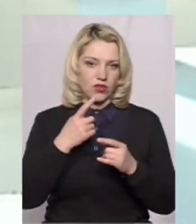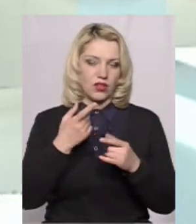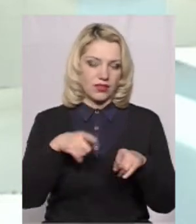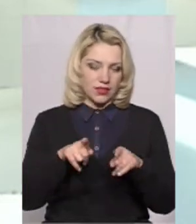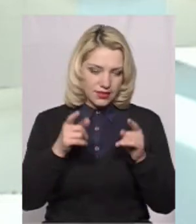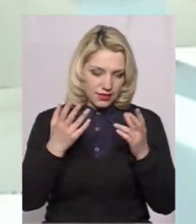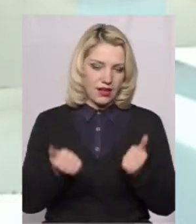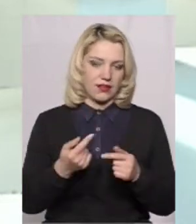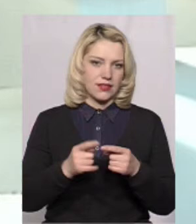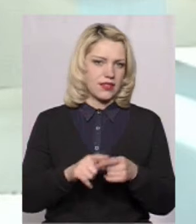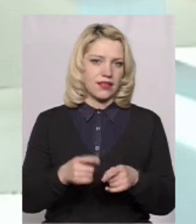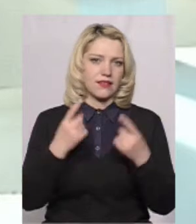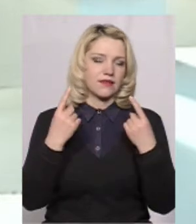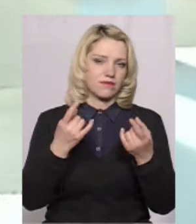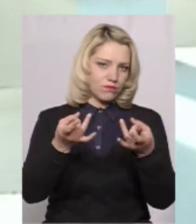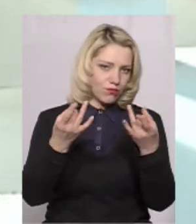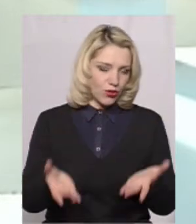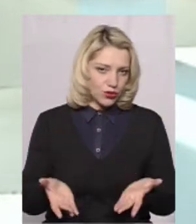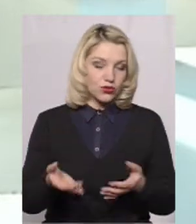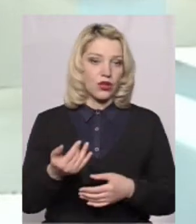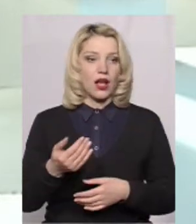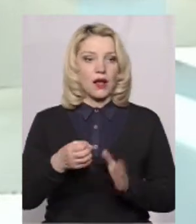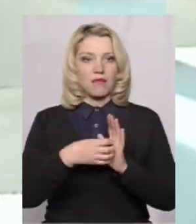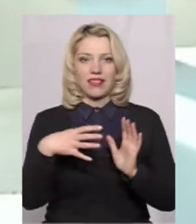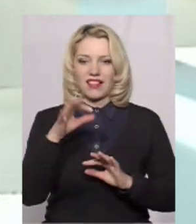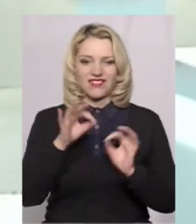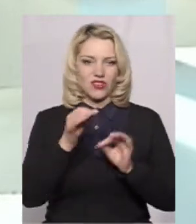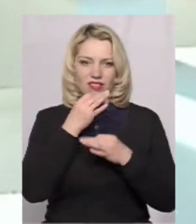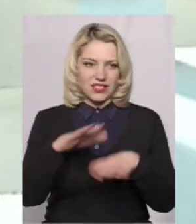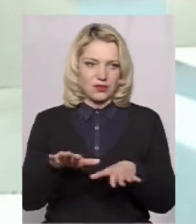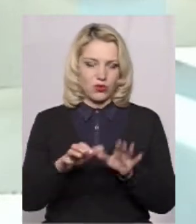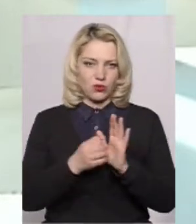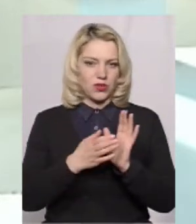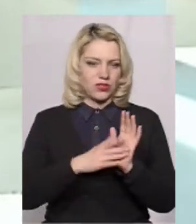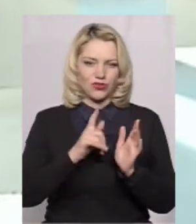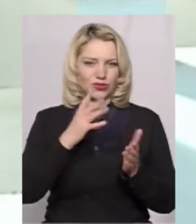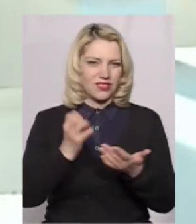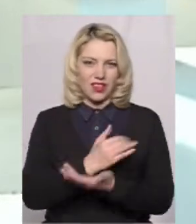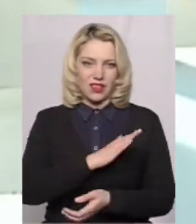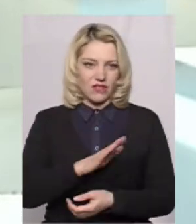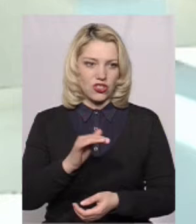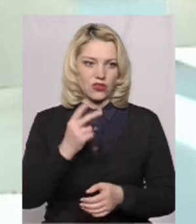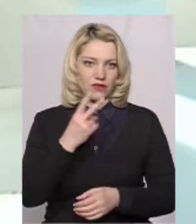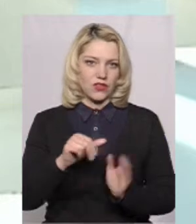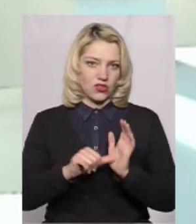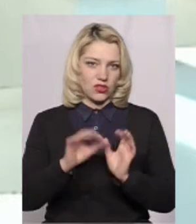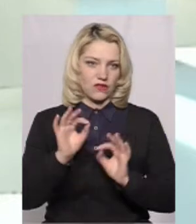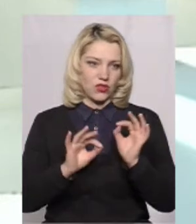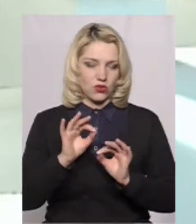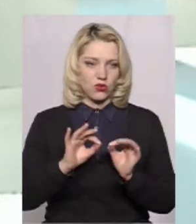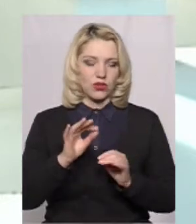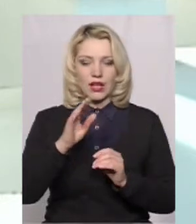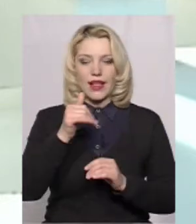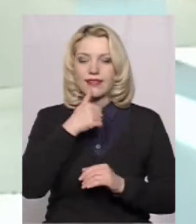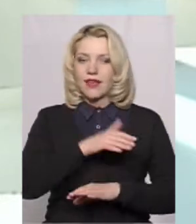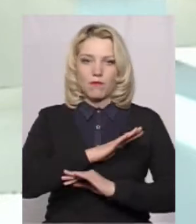15% не сподобалося, така реєстрація, воно щось не вийшло. І 26% з батьків не